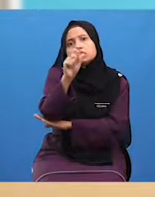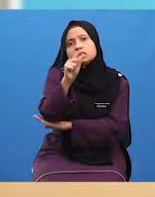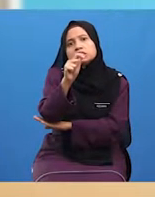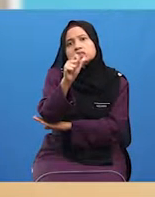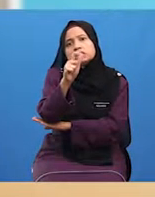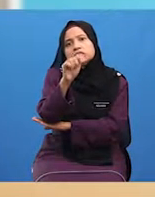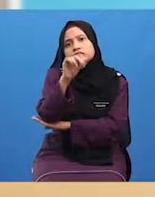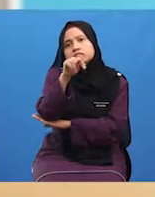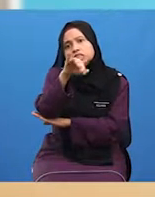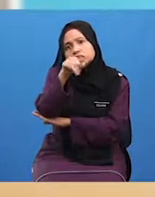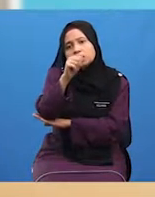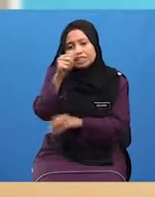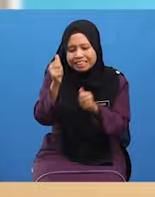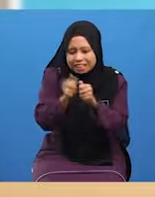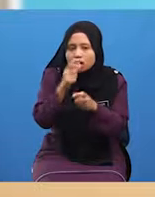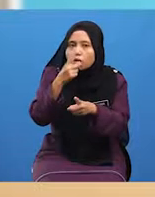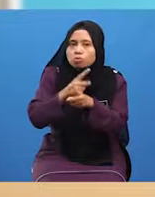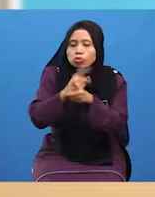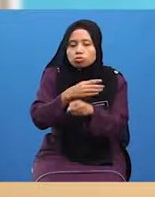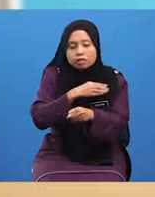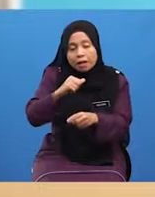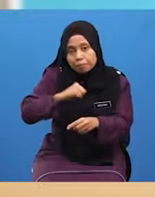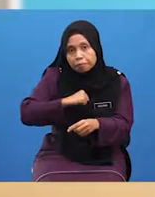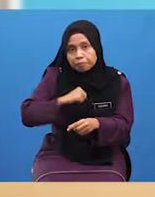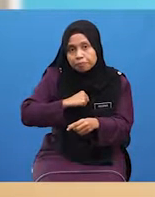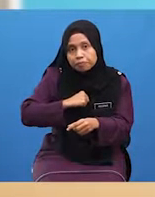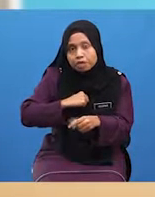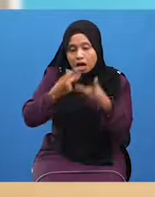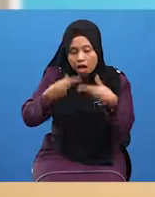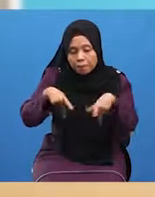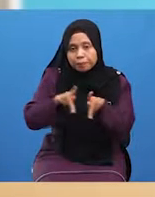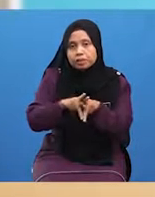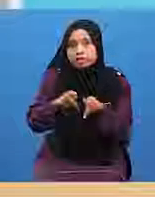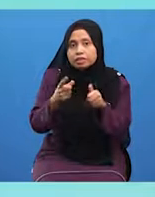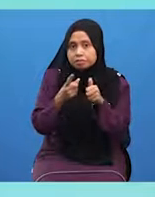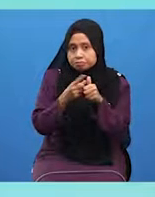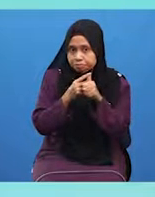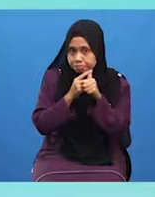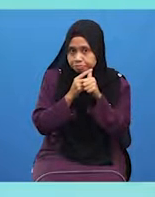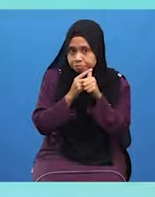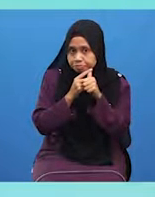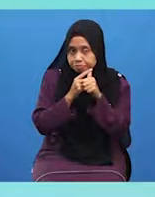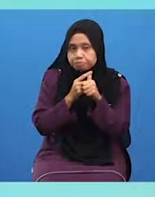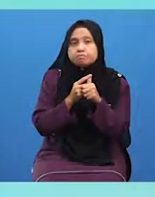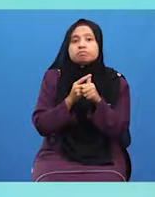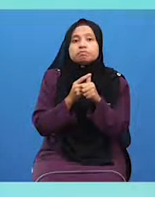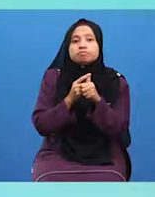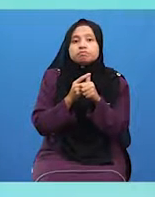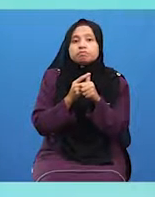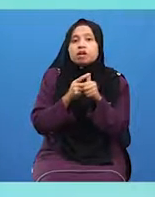Dengan betul Dan beradab Kepentingannya Ialah Satu